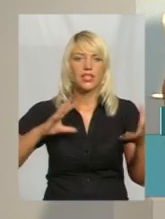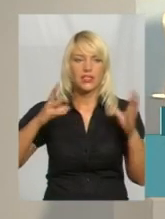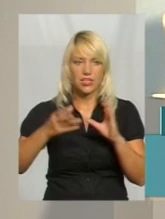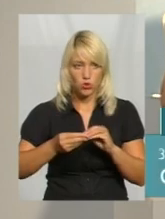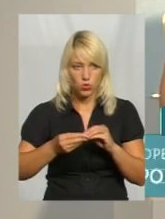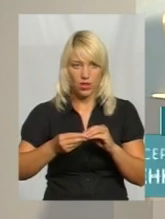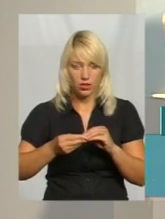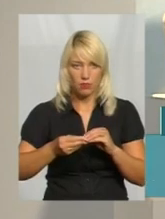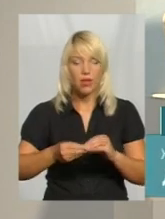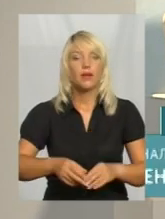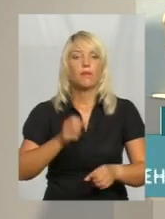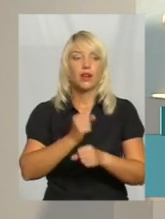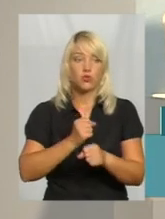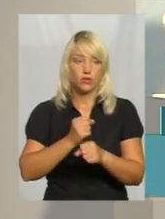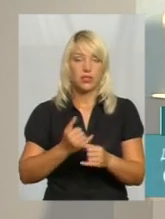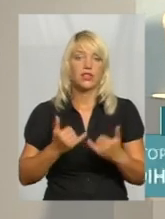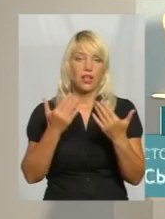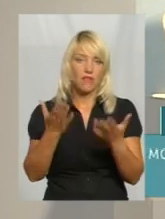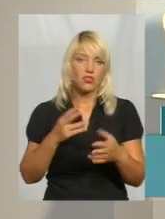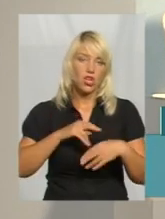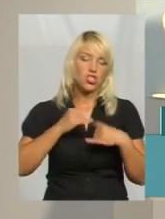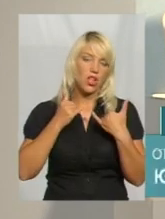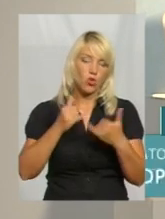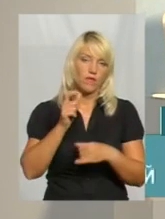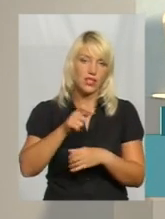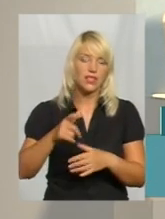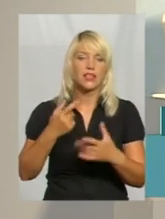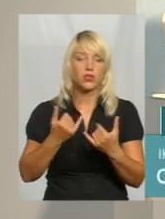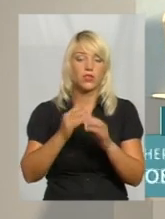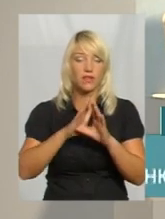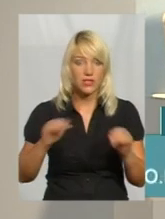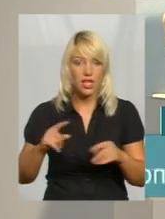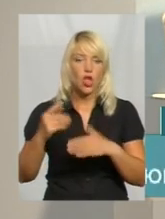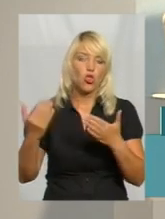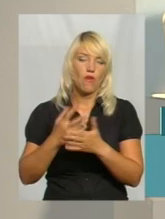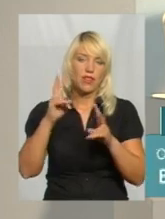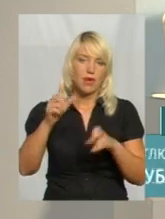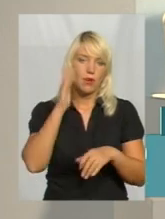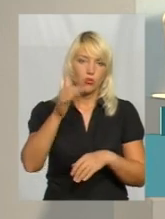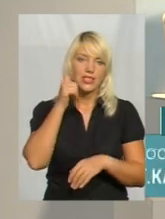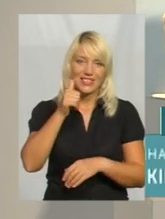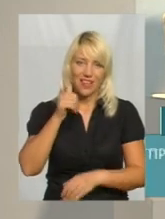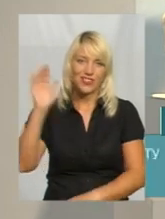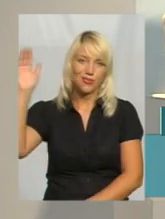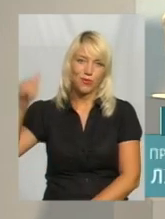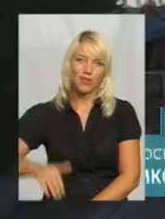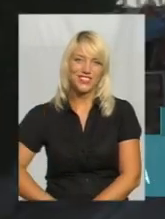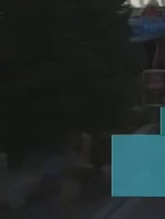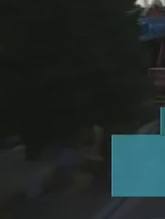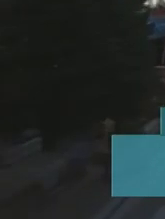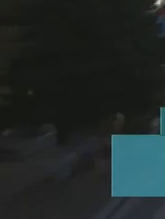працювати для вас, шановні глядачі. А сьогодні все. Нова тема дня буде завтра о 19.20. До зустрічі.